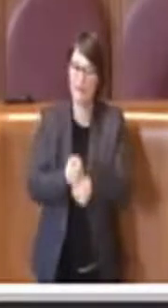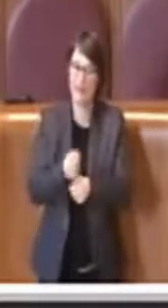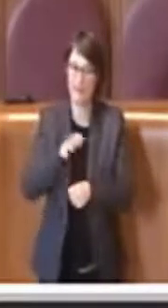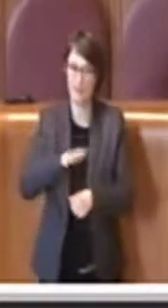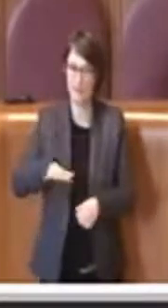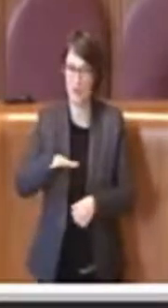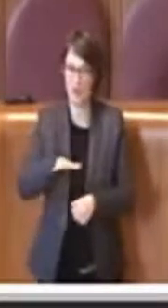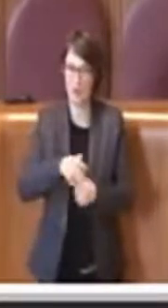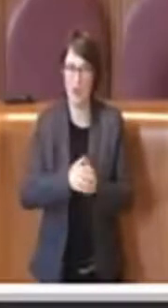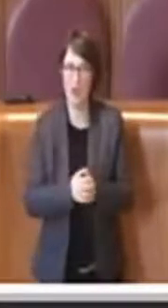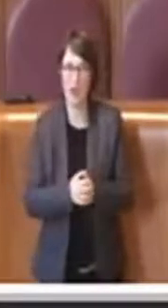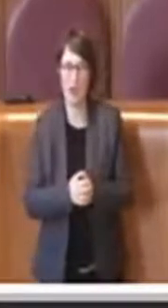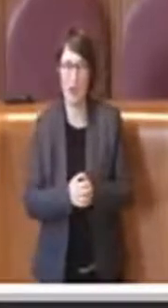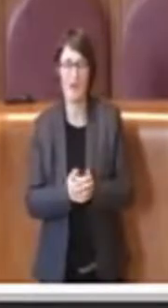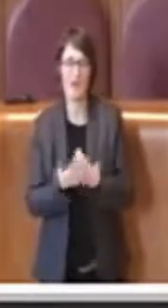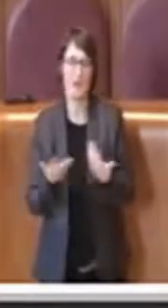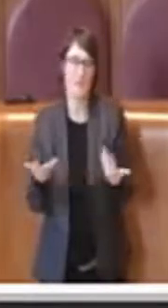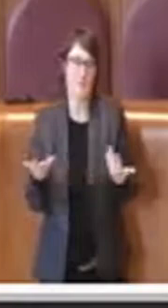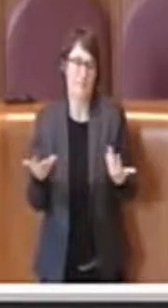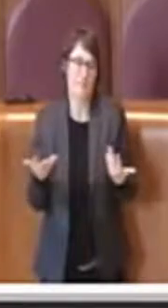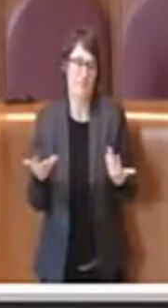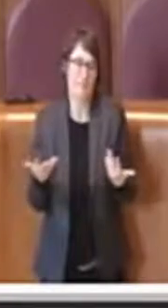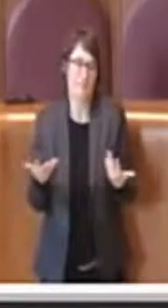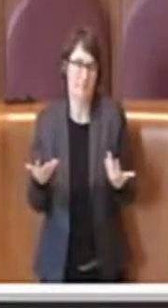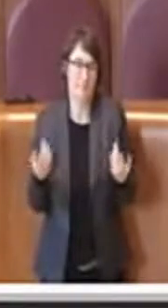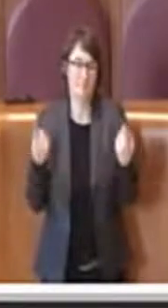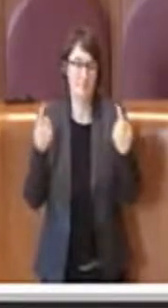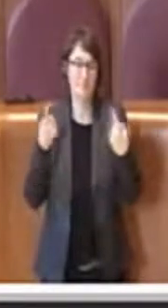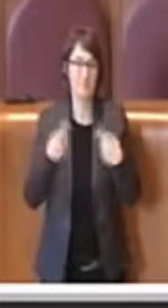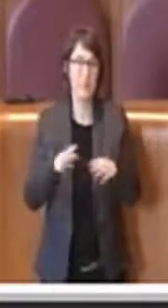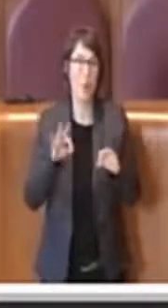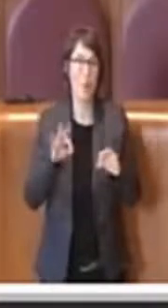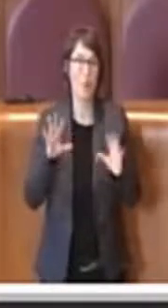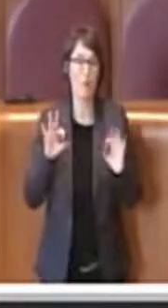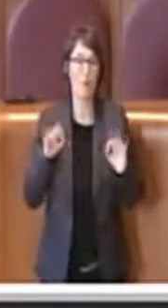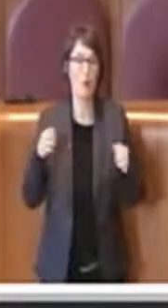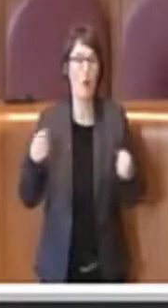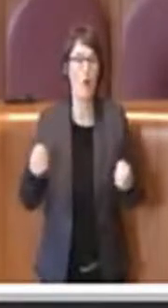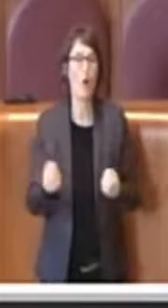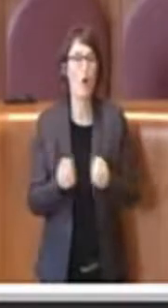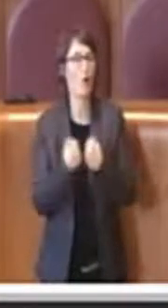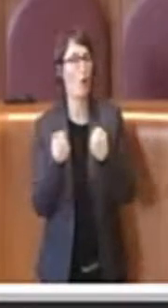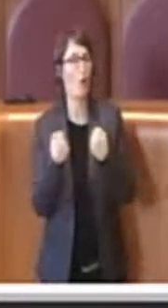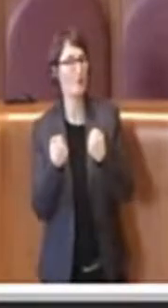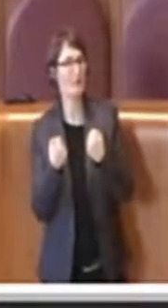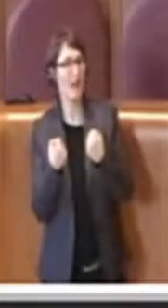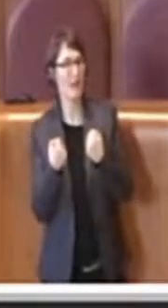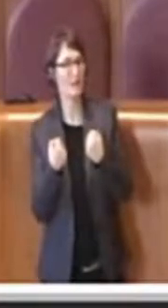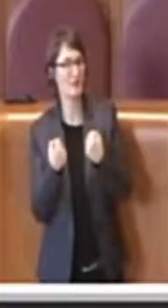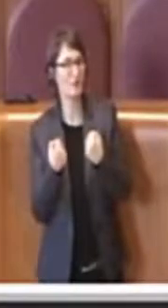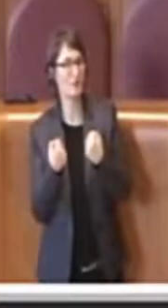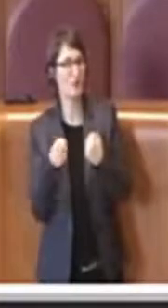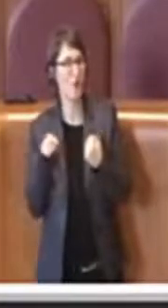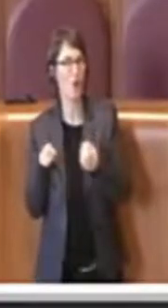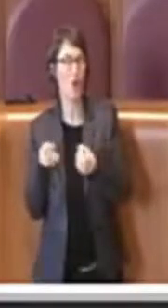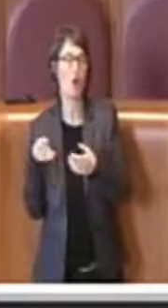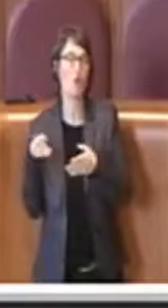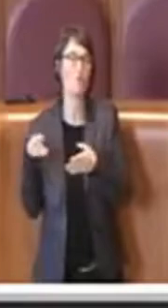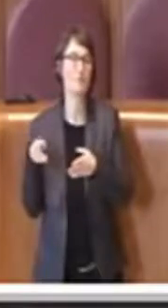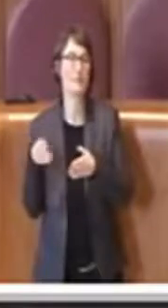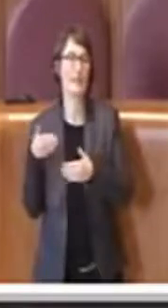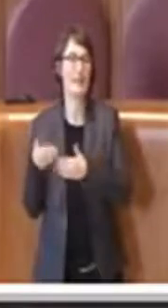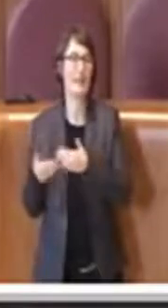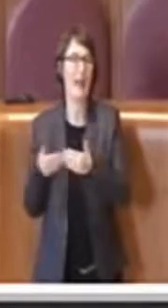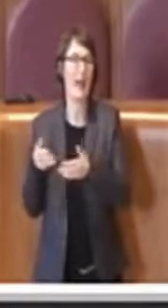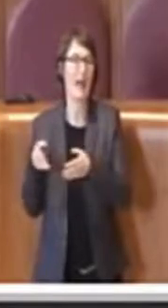il che credo andrebbe un po' in contrasto con quello che è l'iter che è stato